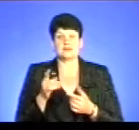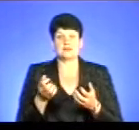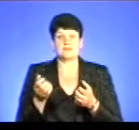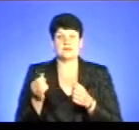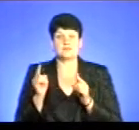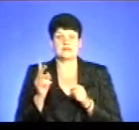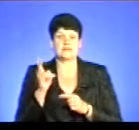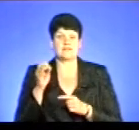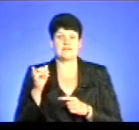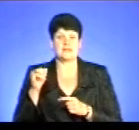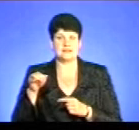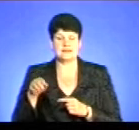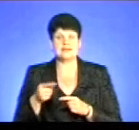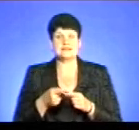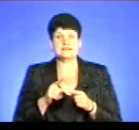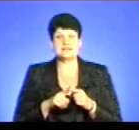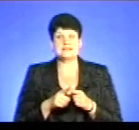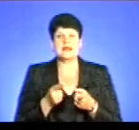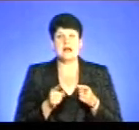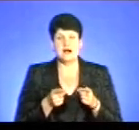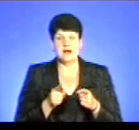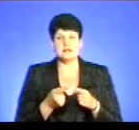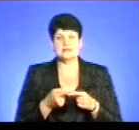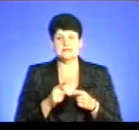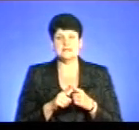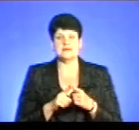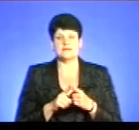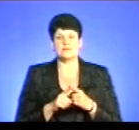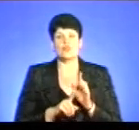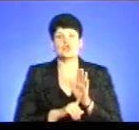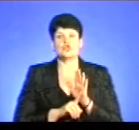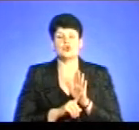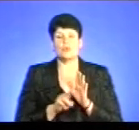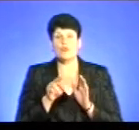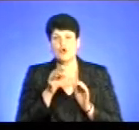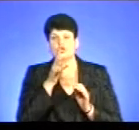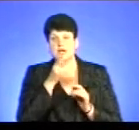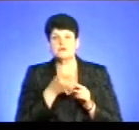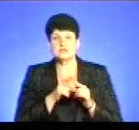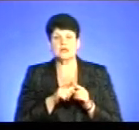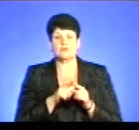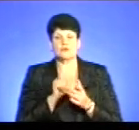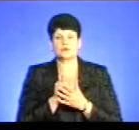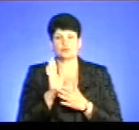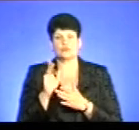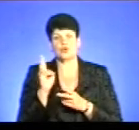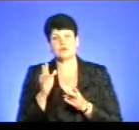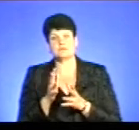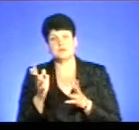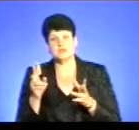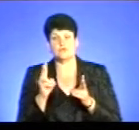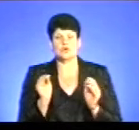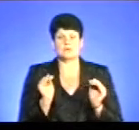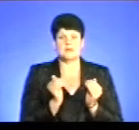квітня. Це реально, по часу воно так має бути, в когось більше, в когось